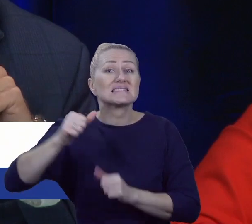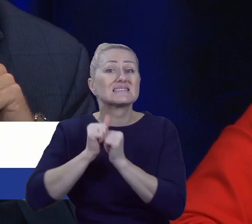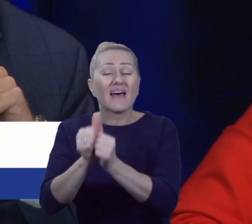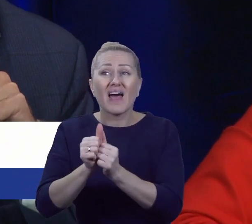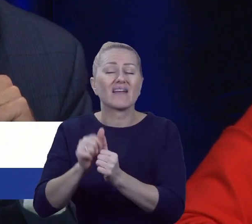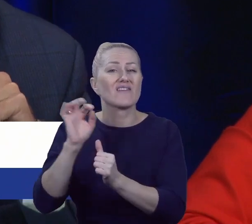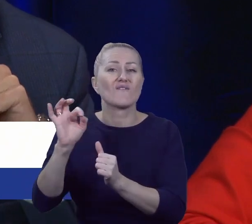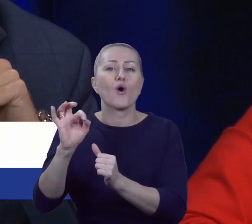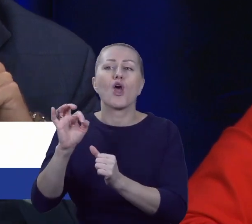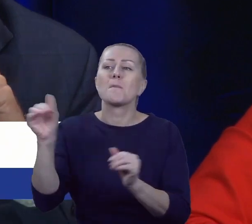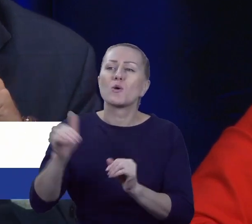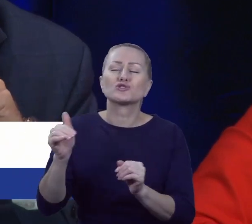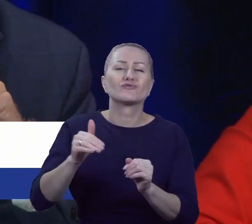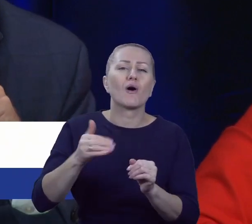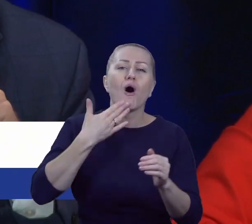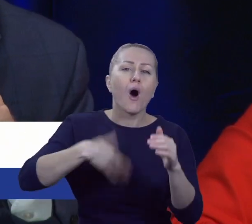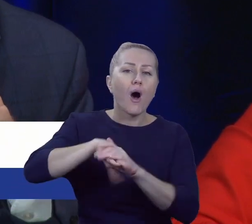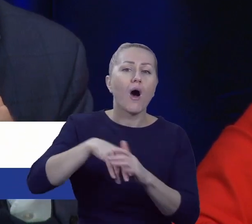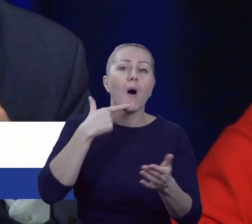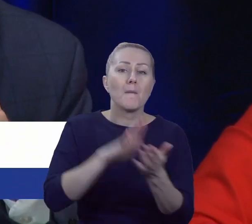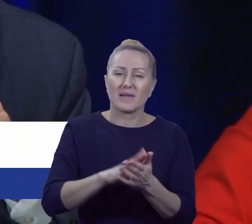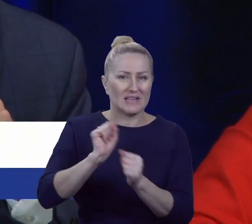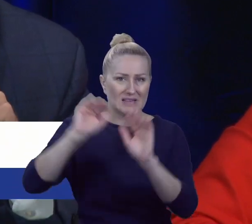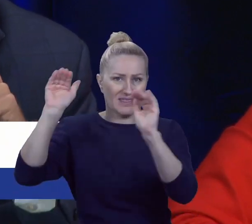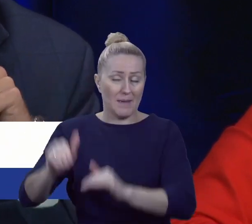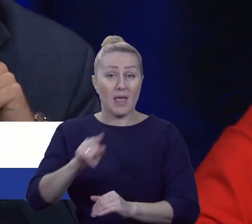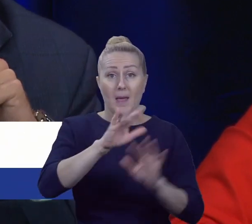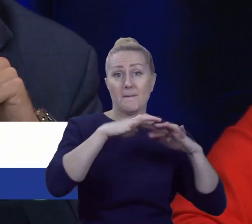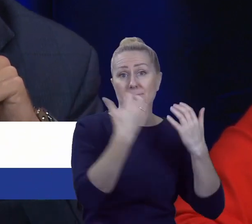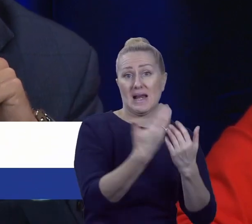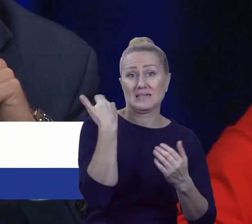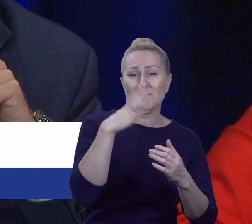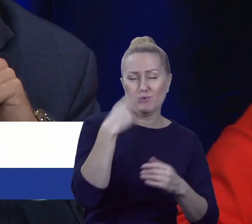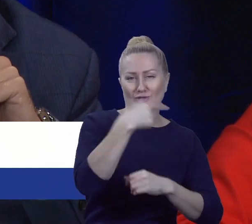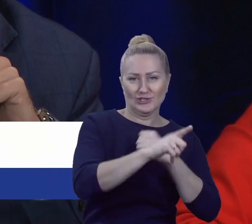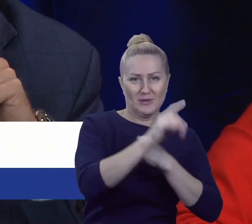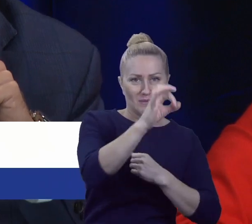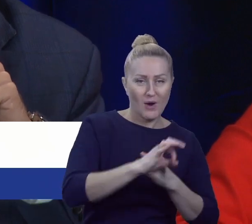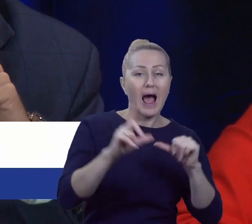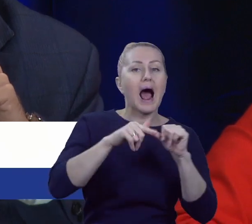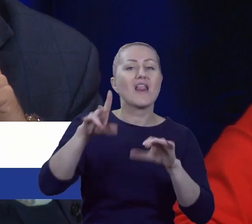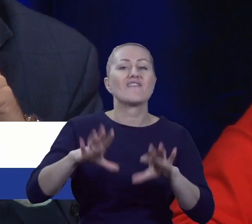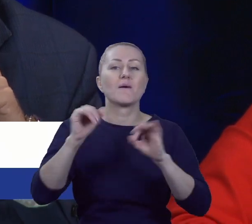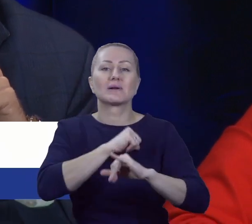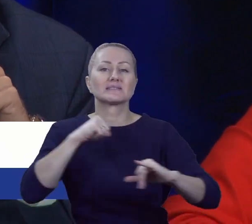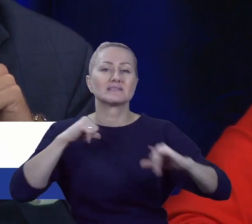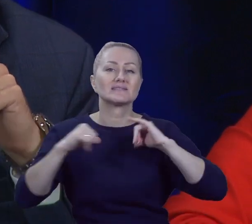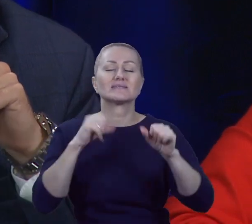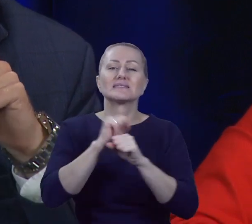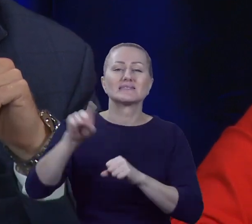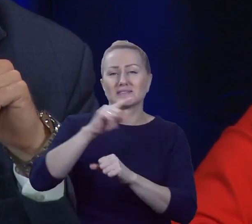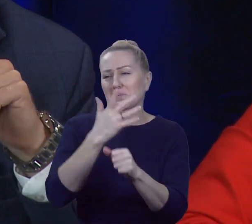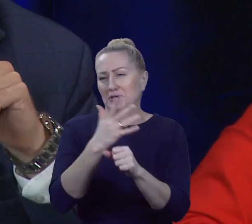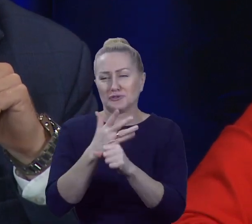nasze codziennie funkcjonowanie. Do parlamentu idzie 70 ostatnio procent, a na wybory samorządowe między 30 a 50 to już jest dobry